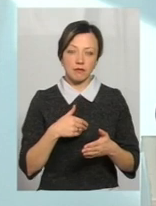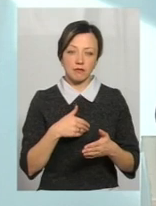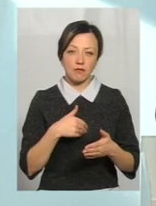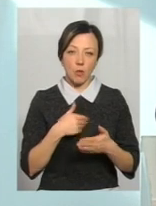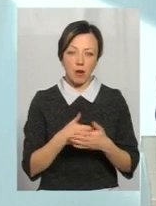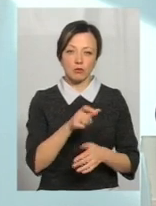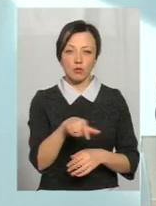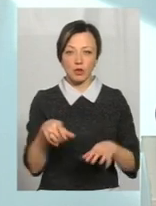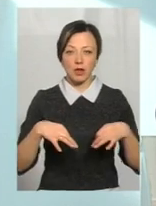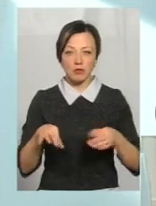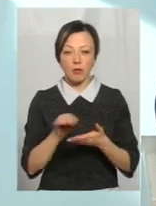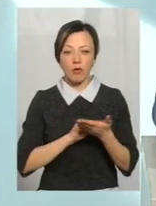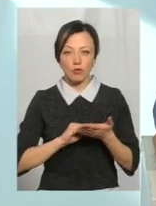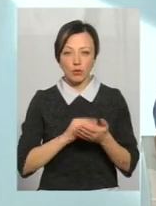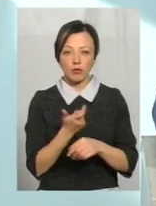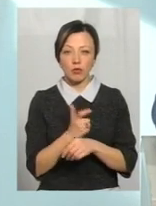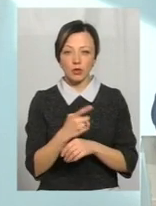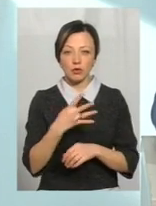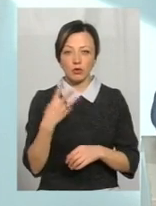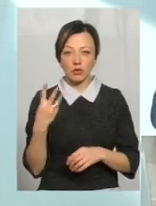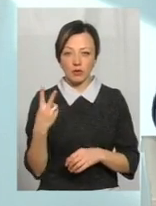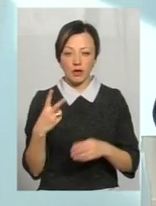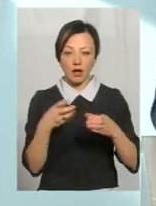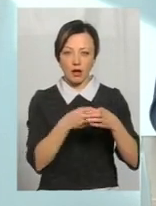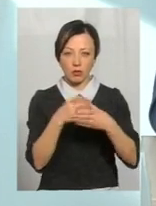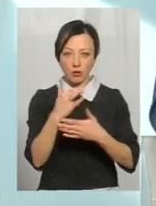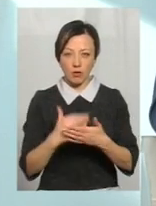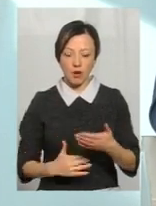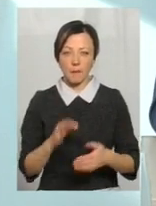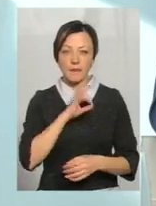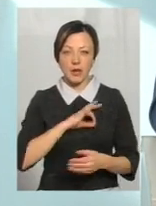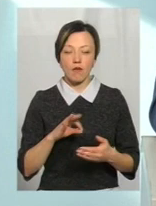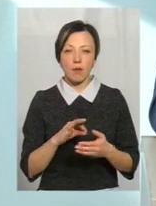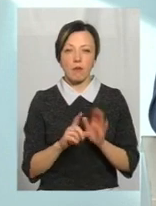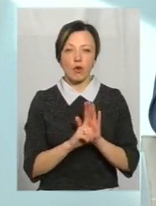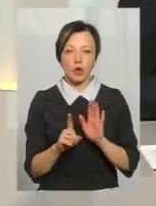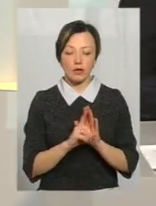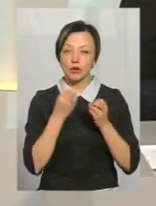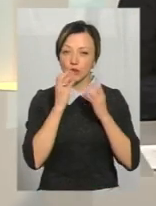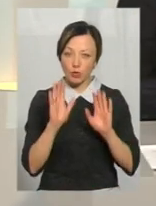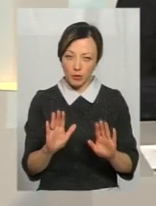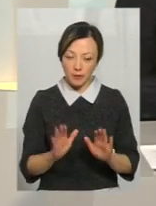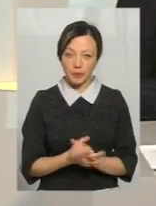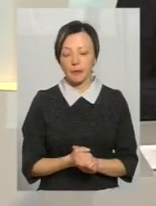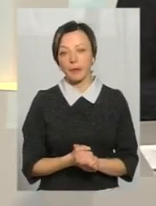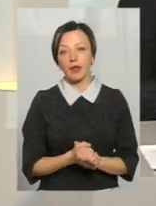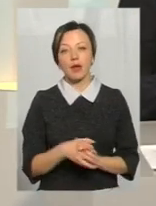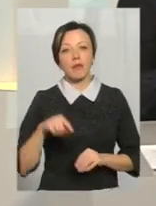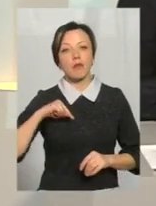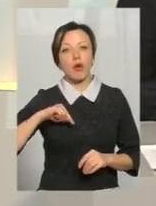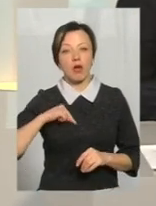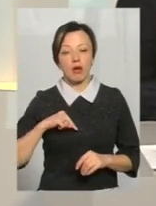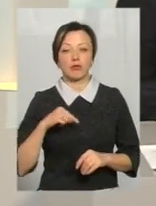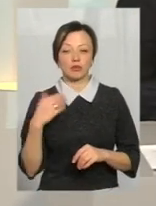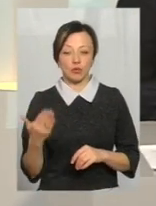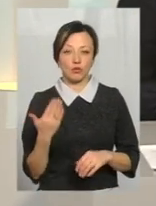Ну, я вже повторюю, що понад 42 категорії, вони мають право на пільговий проїзд. Добре, тепер за моральну сторону. Ми